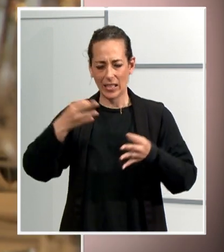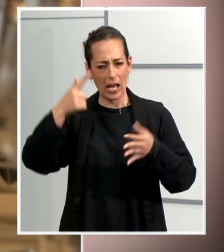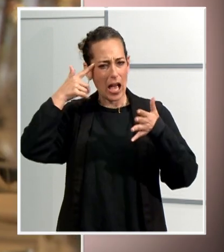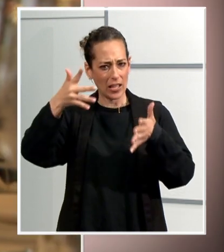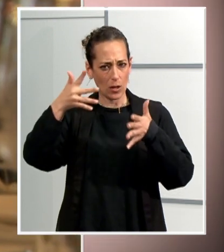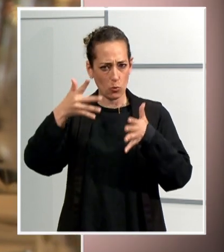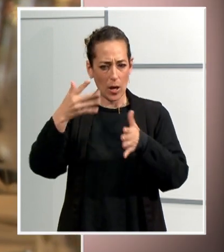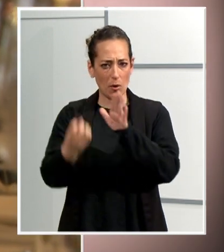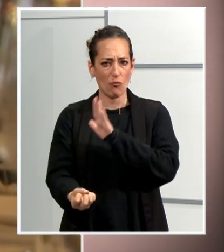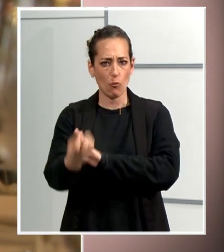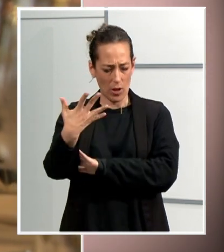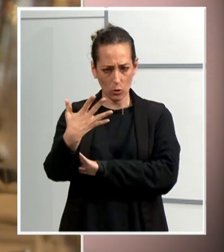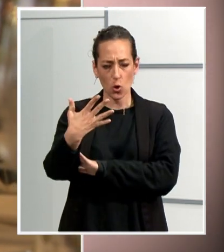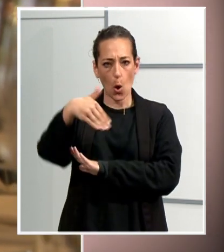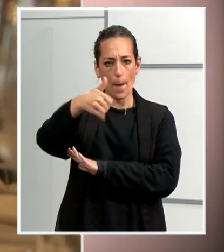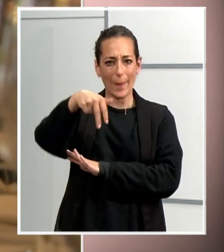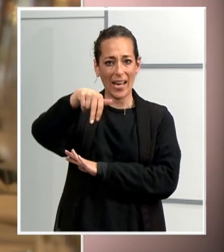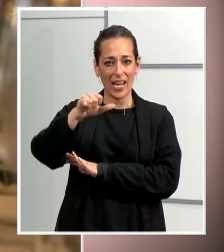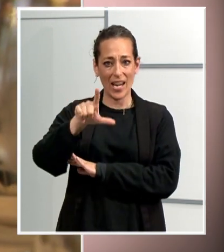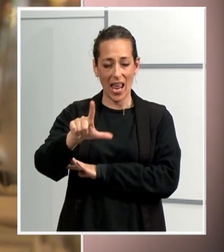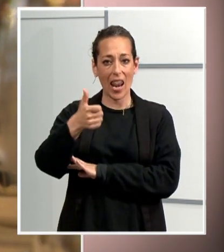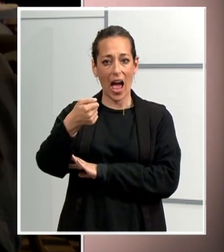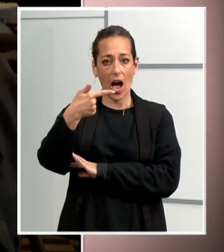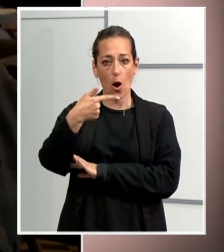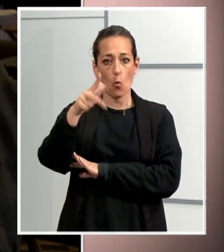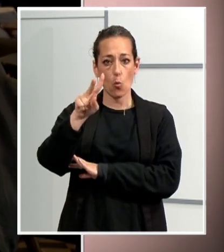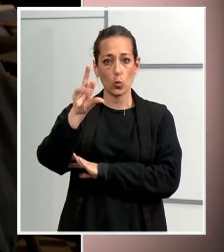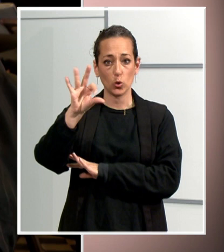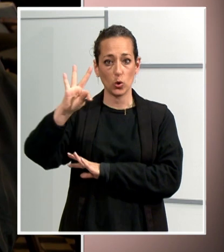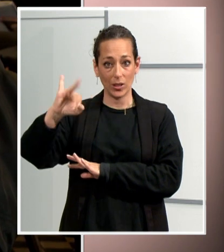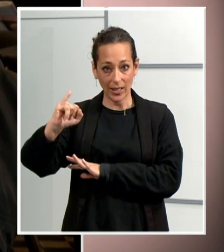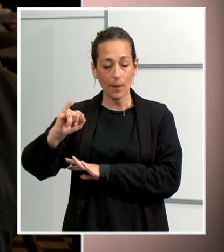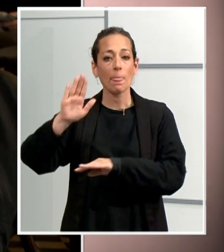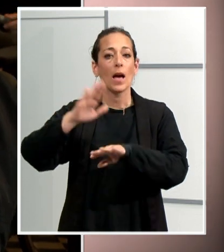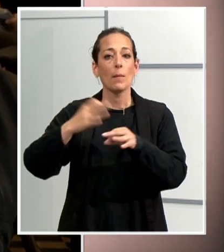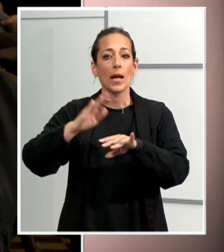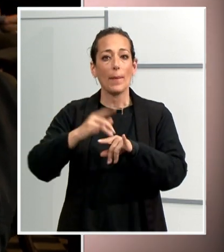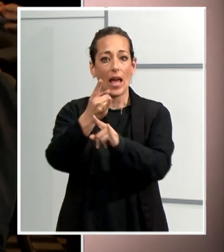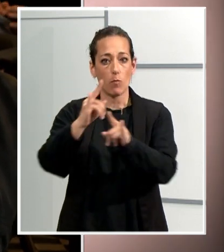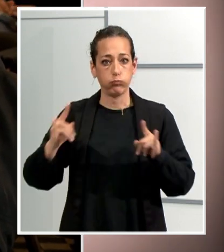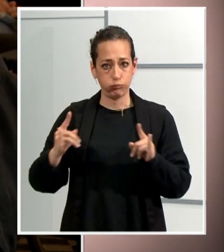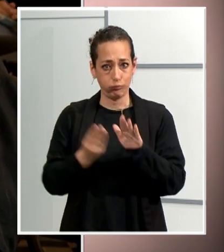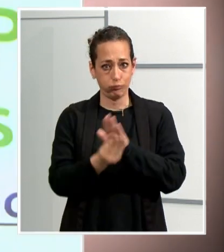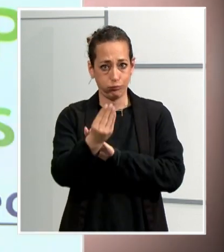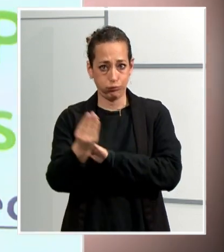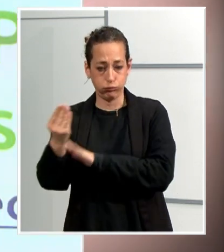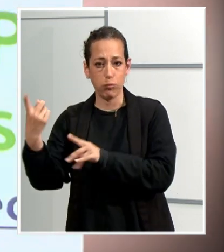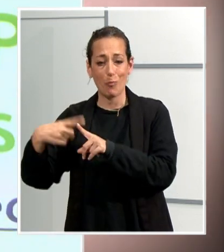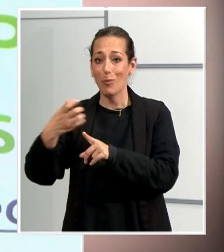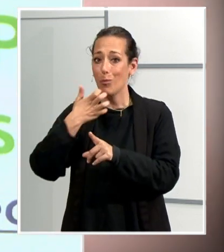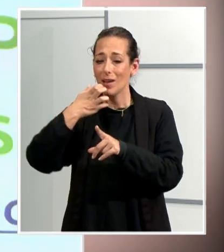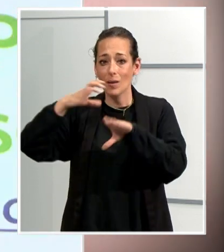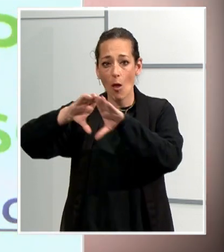Agustí, dedicada a la recerca en el sector agrícola. La reintroducció de la col brutonera fa uns anys no va tenir l'acollida que s'esperava.